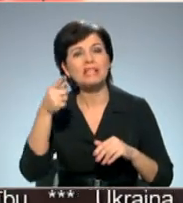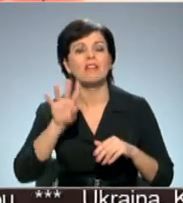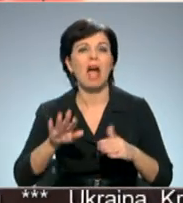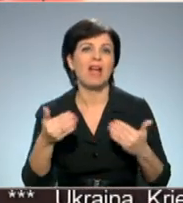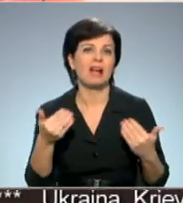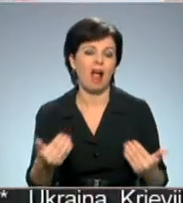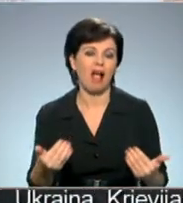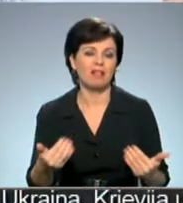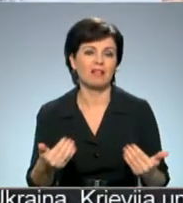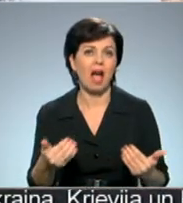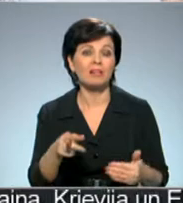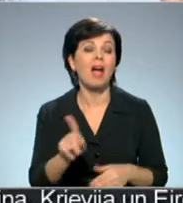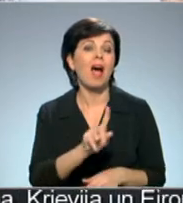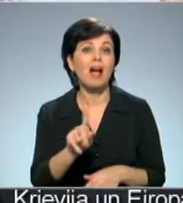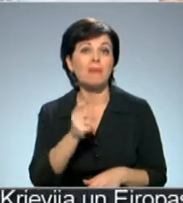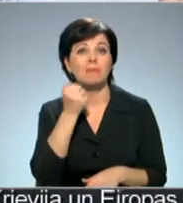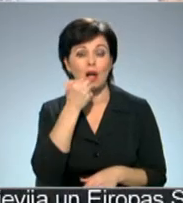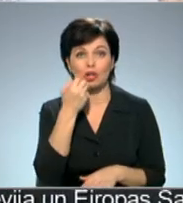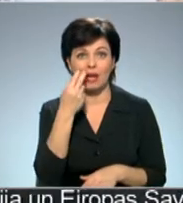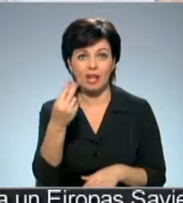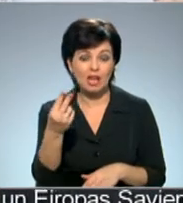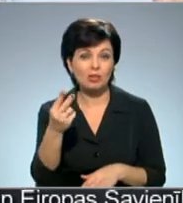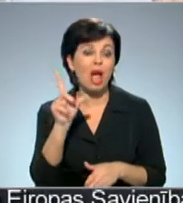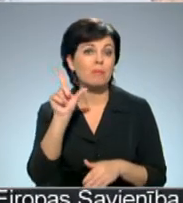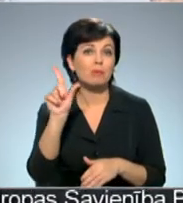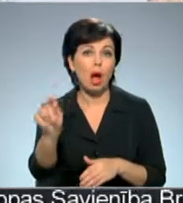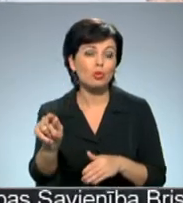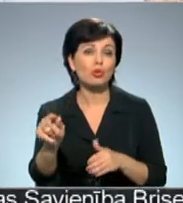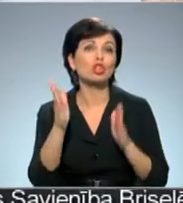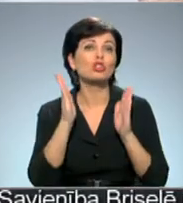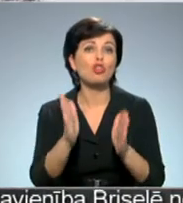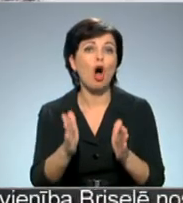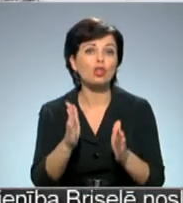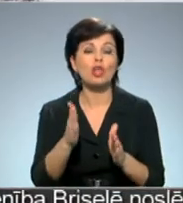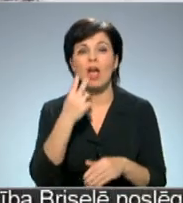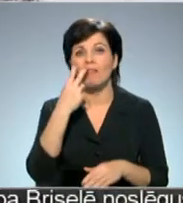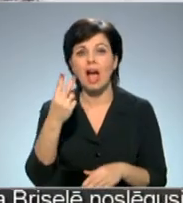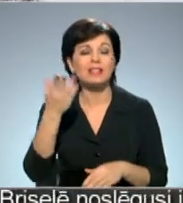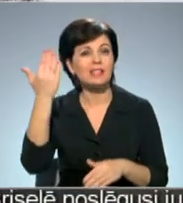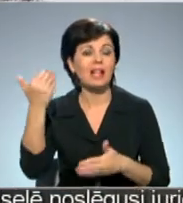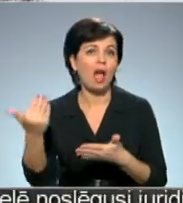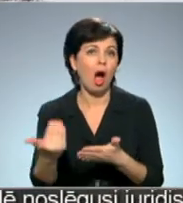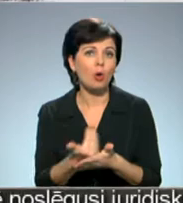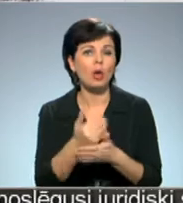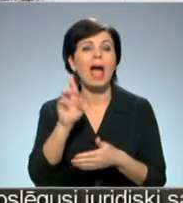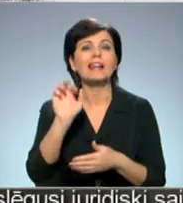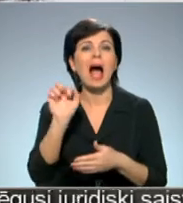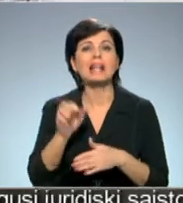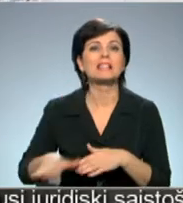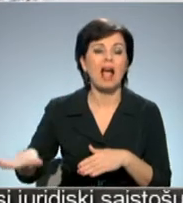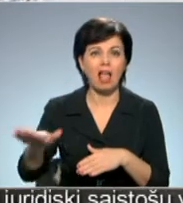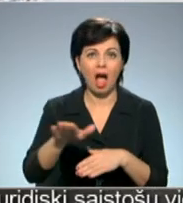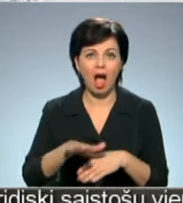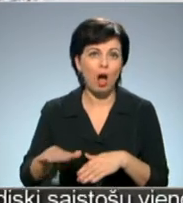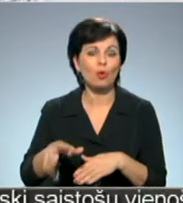Kultūra Tiem, kuri Bausku redz vien traucoties pa tranzītu šosēju skatām, pavērs nesan atjaunoties rādslaukums un varētu pat